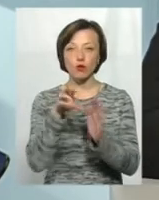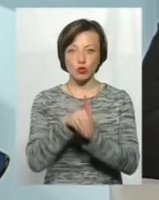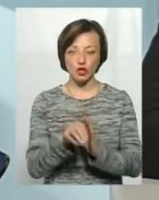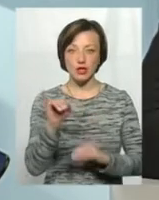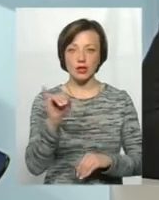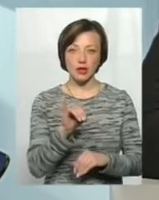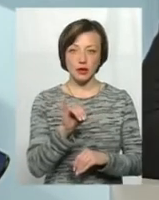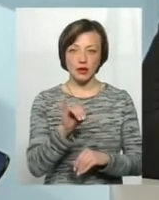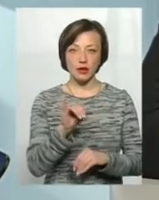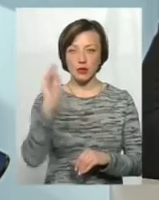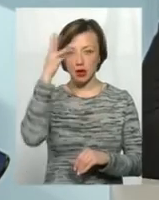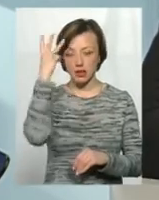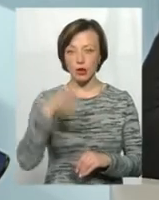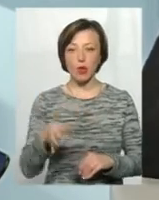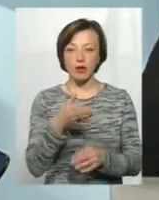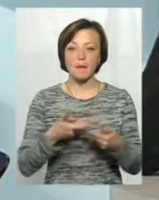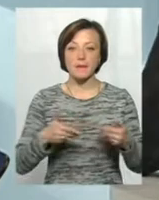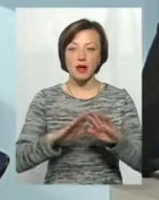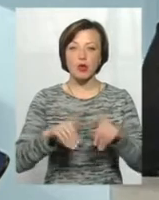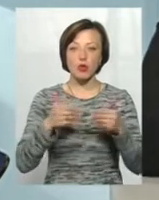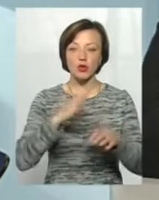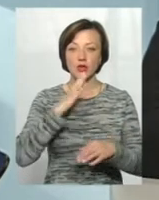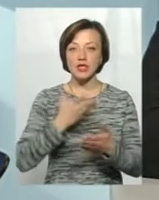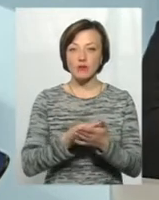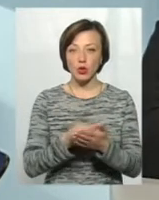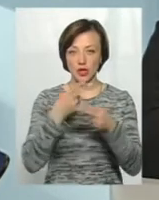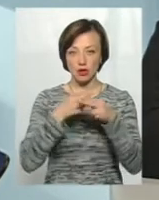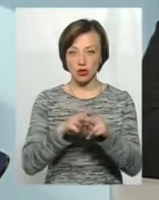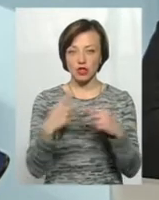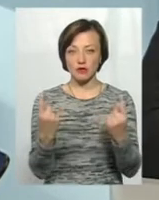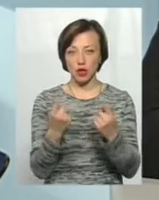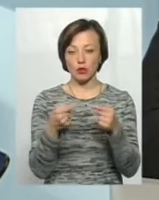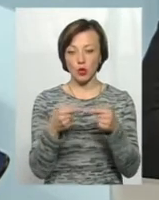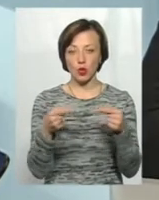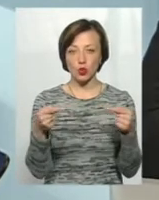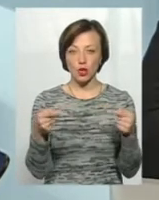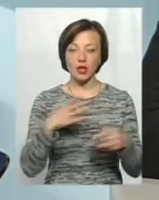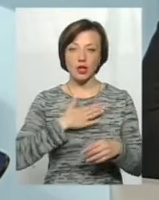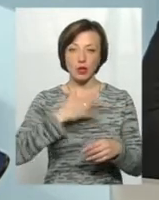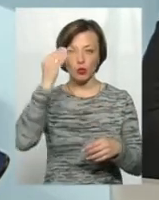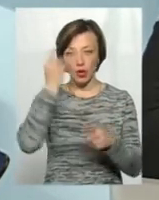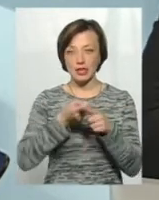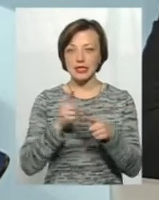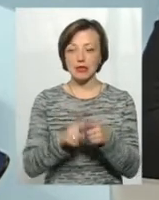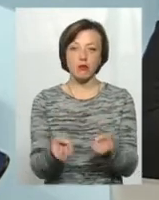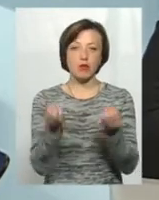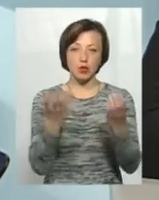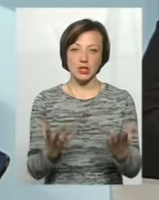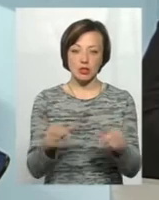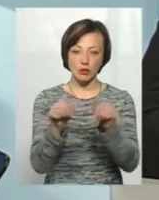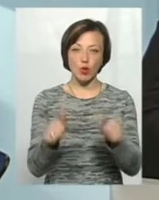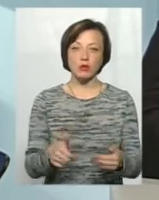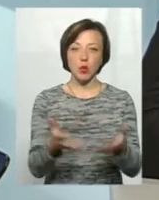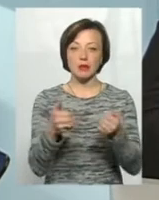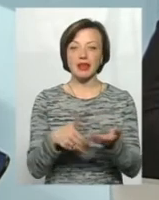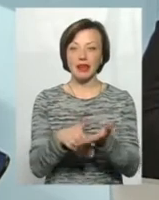і в Хмельницькій області, ми пропонуємо на своїх технологічних, звичайно, продуктах. На наш погляд, це самий простий спосіб отримати